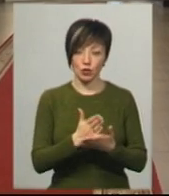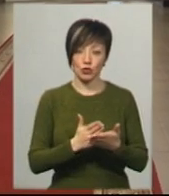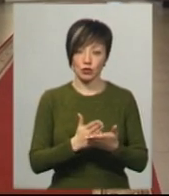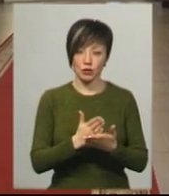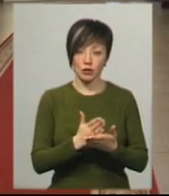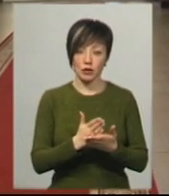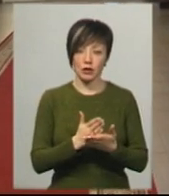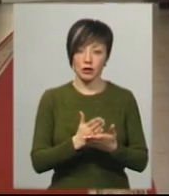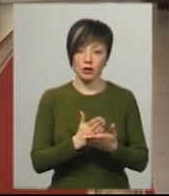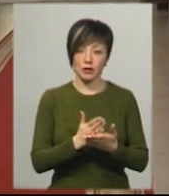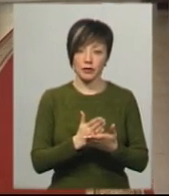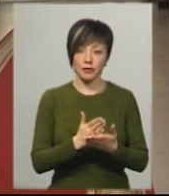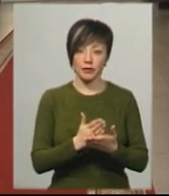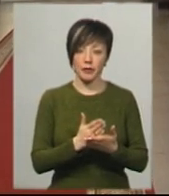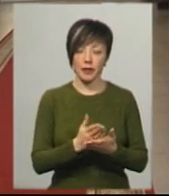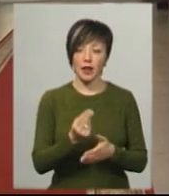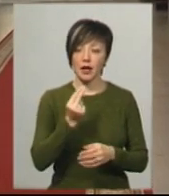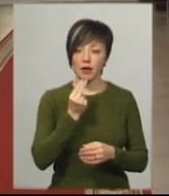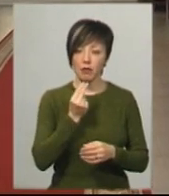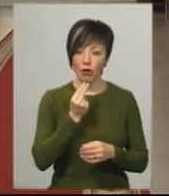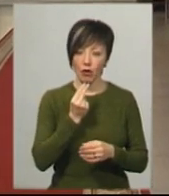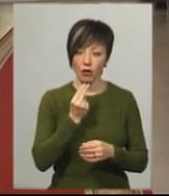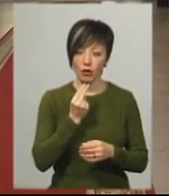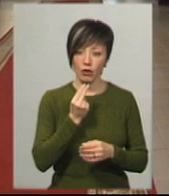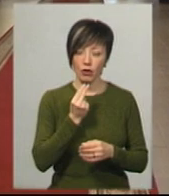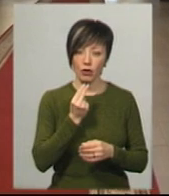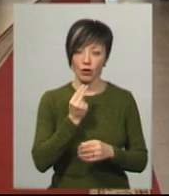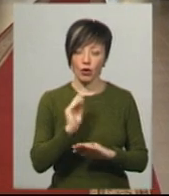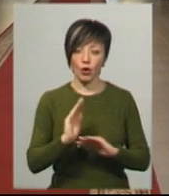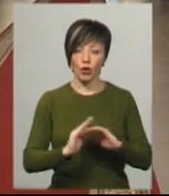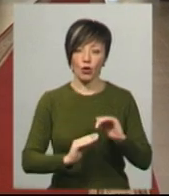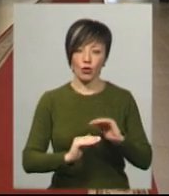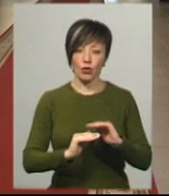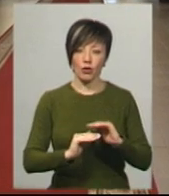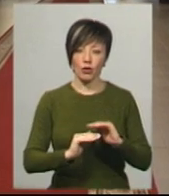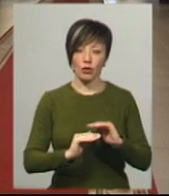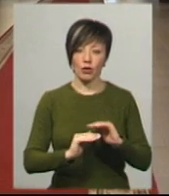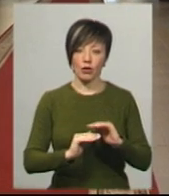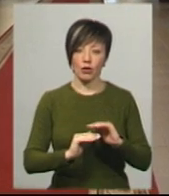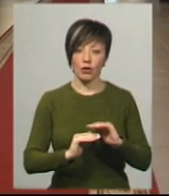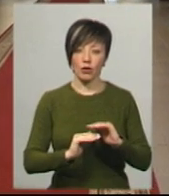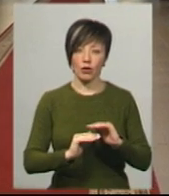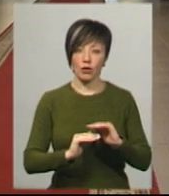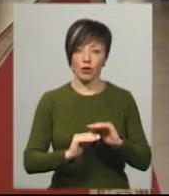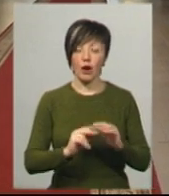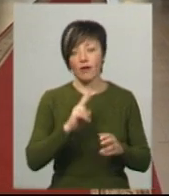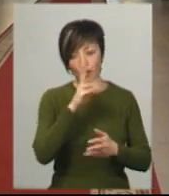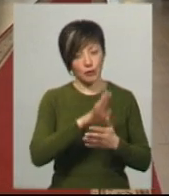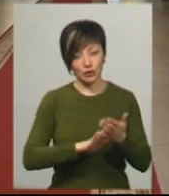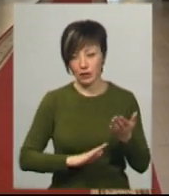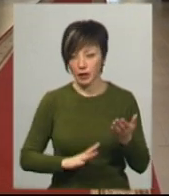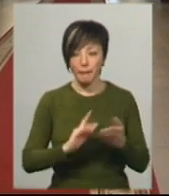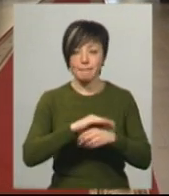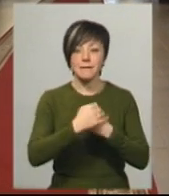Євхаристию, як відправляти, ми їмо руки розчином і після того ще прискаємо таким